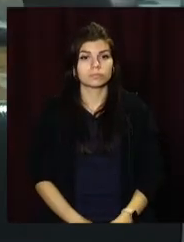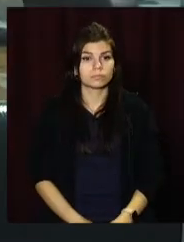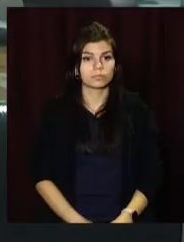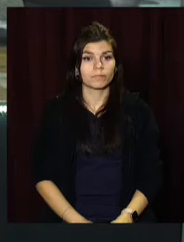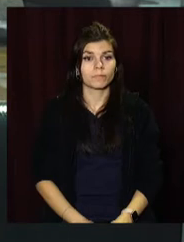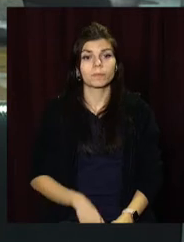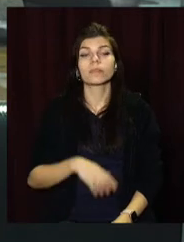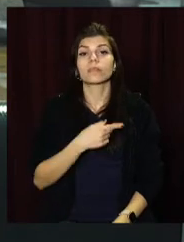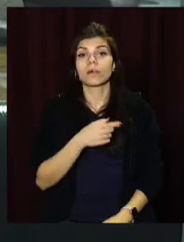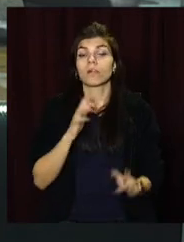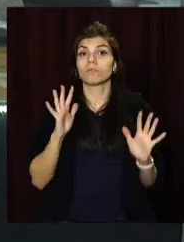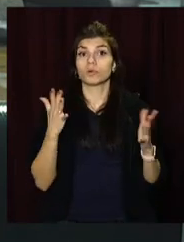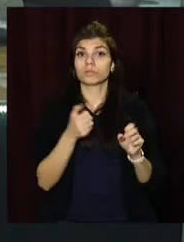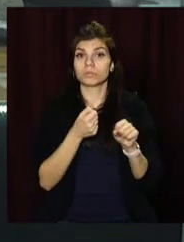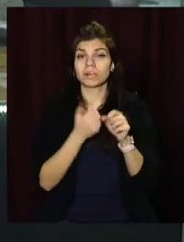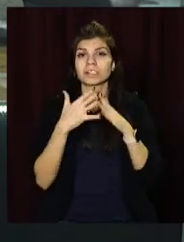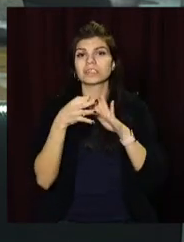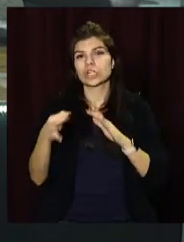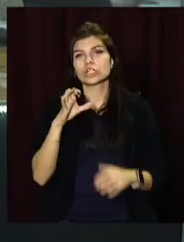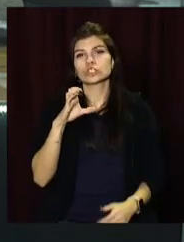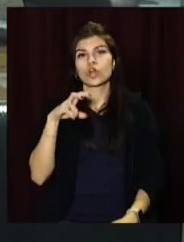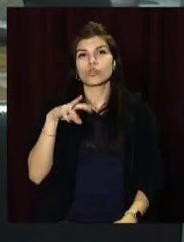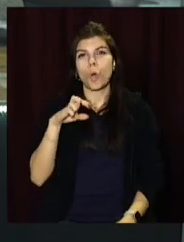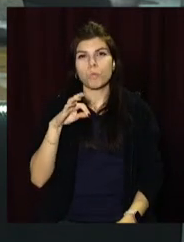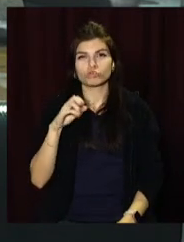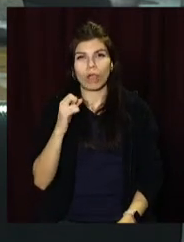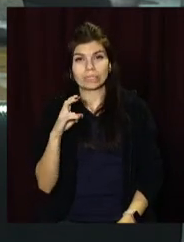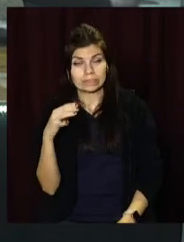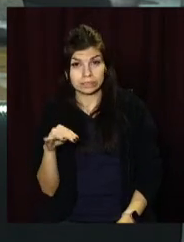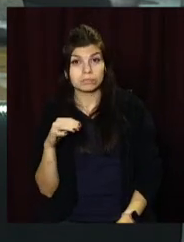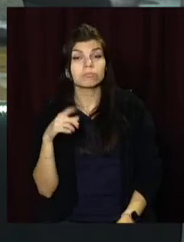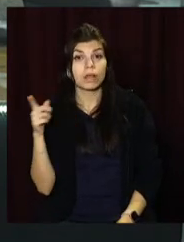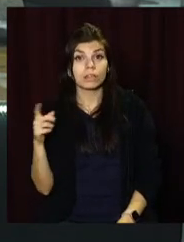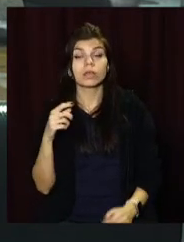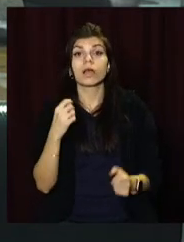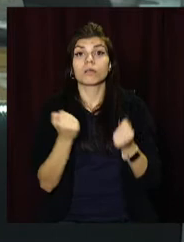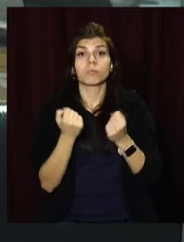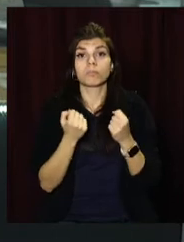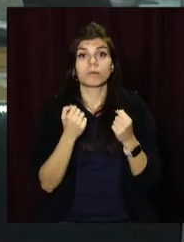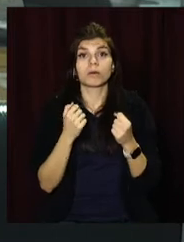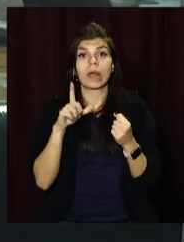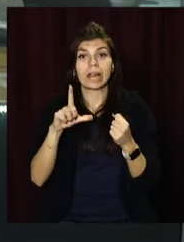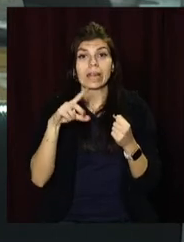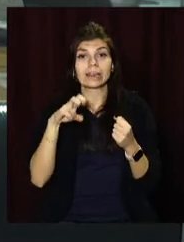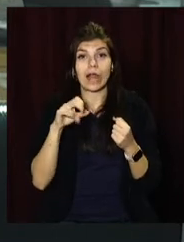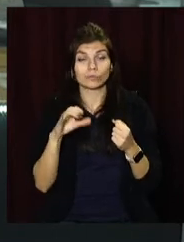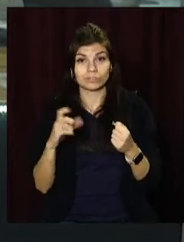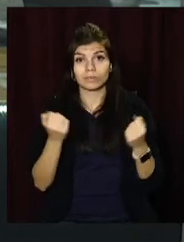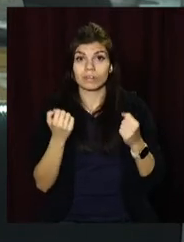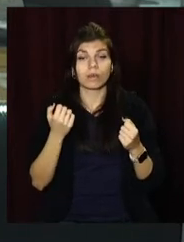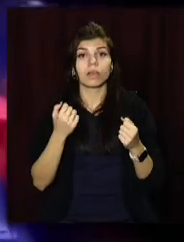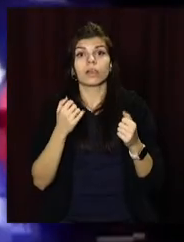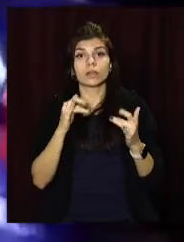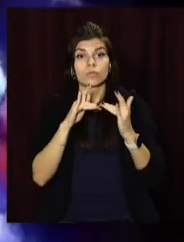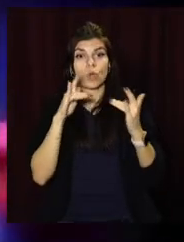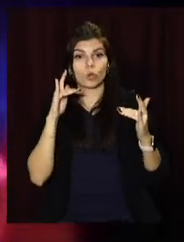Фатальна ДТП сталася в селищі Слобожанському Дніпровського району. Там водій Лануса не впорався з кермуванням та врізався в опору